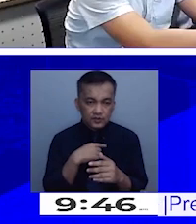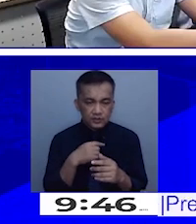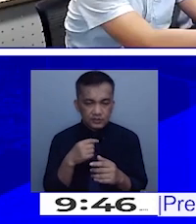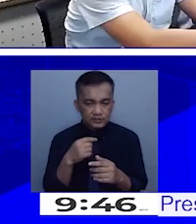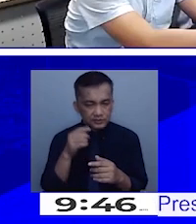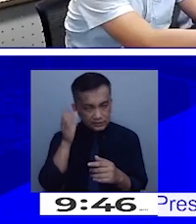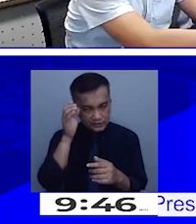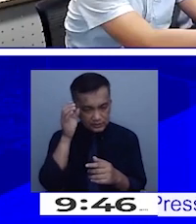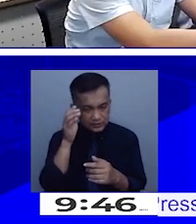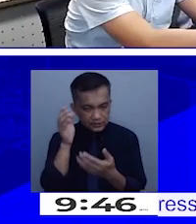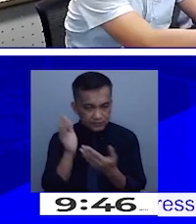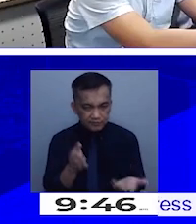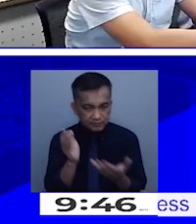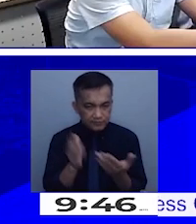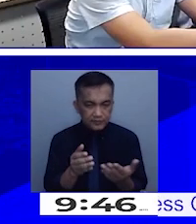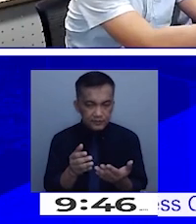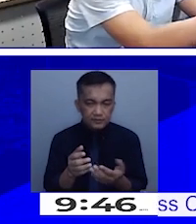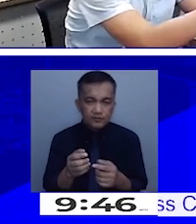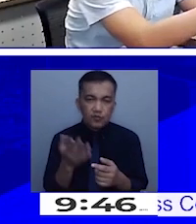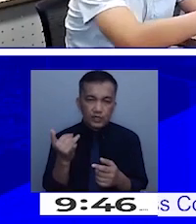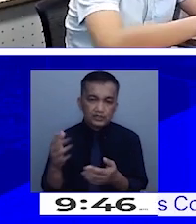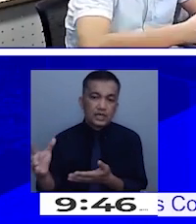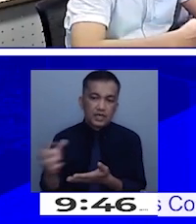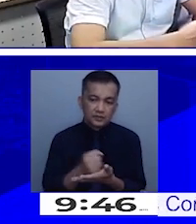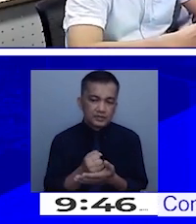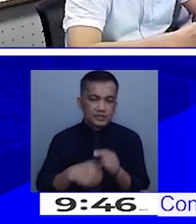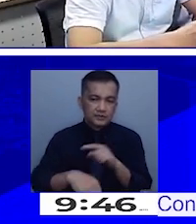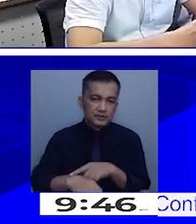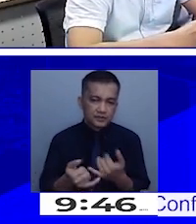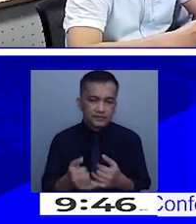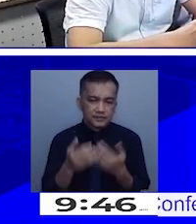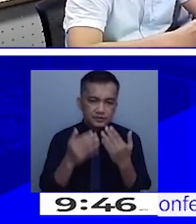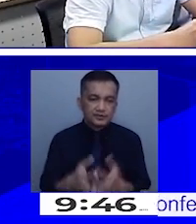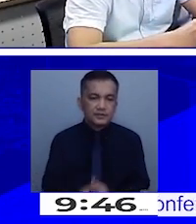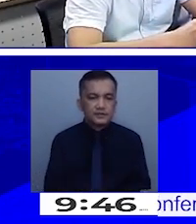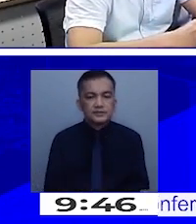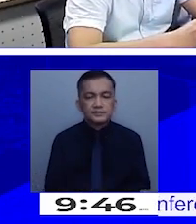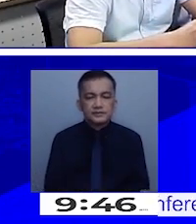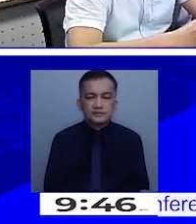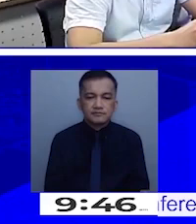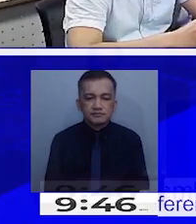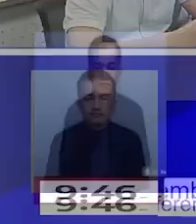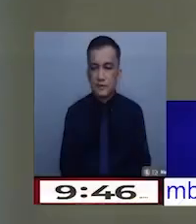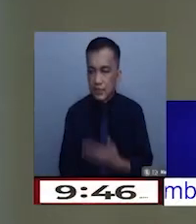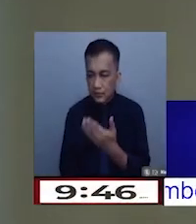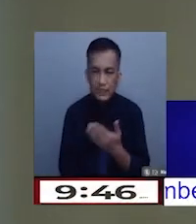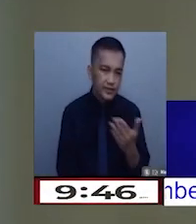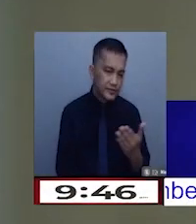yung supply nga dahil sa harvest season already. Thank you. Thank you, Sir Andreo. Thank you, NS.